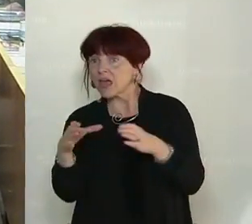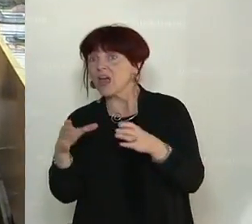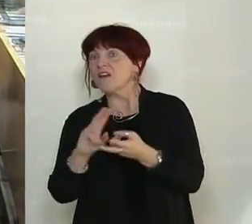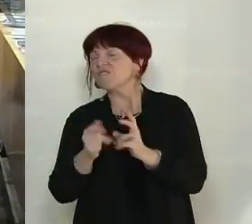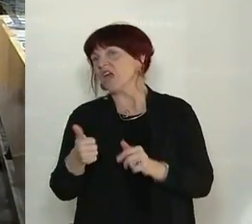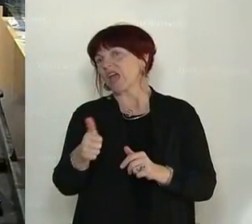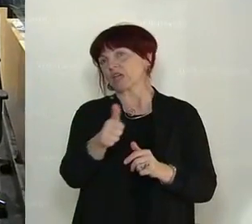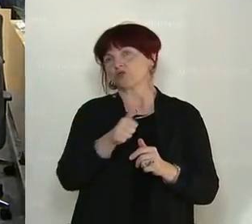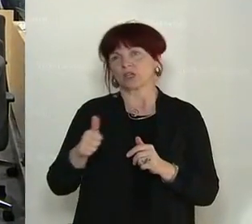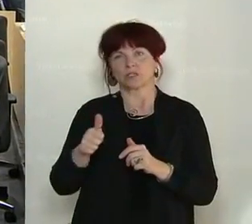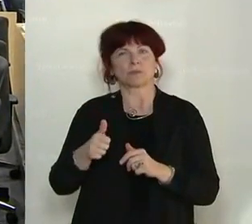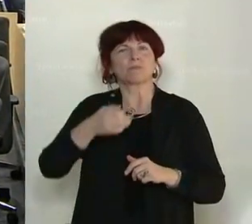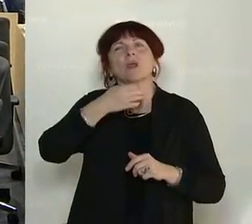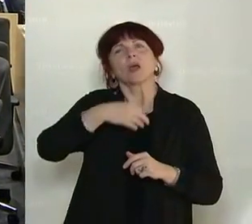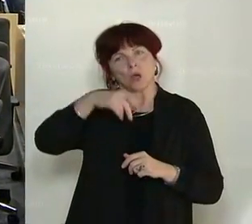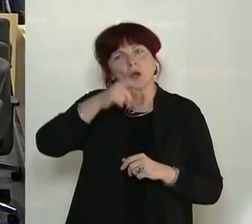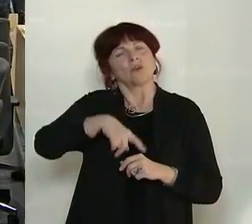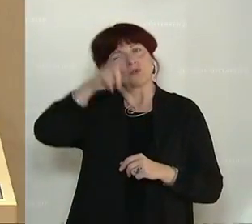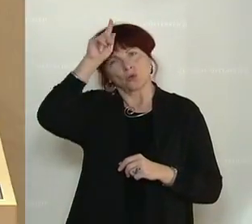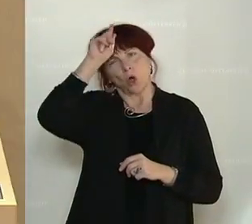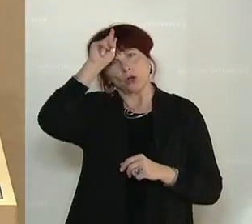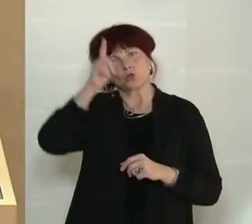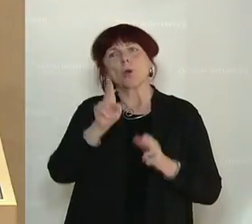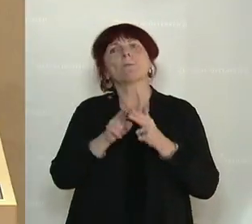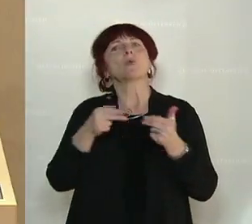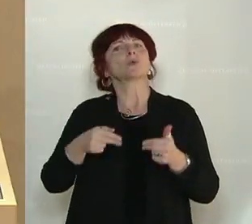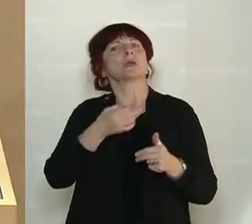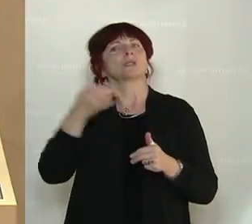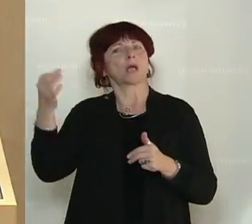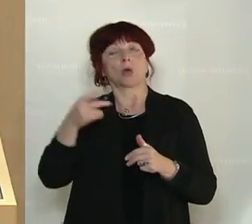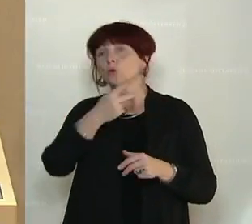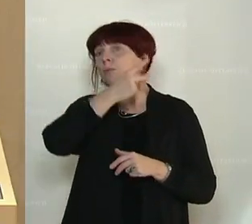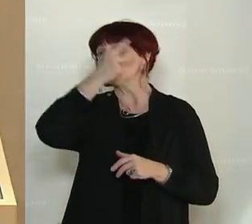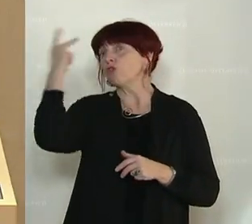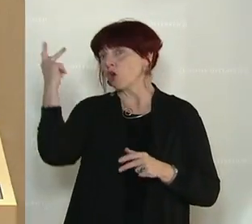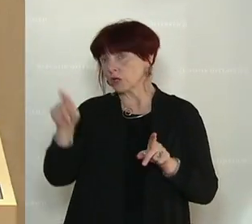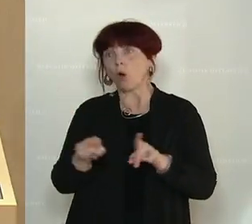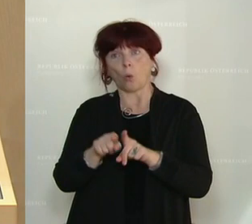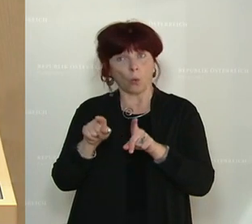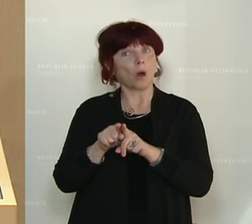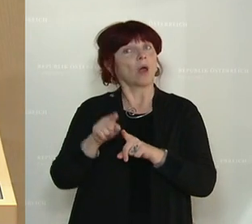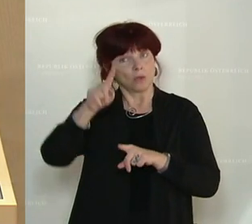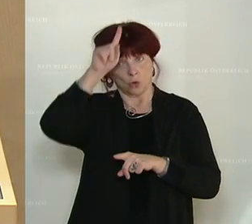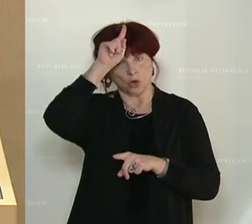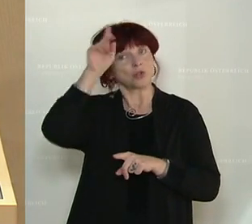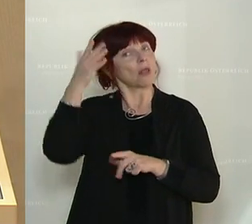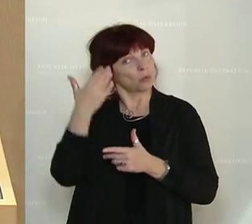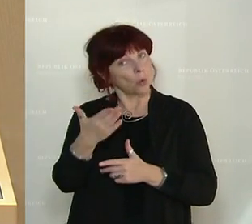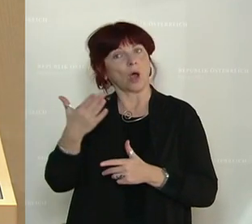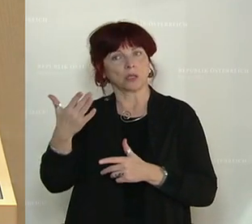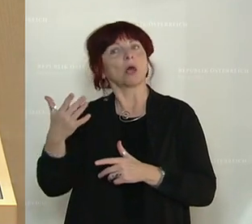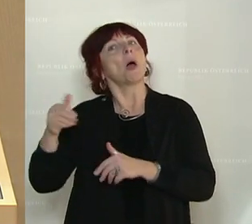Während der Deutsche Bundestag und die Bevölkerung in Deutschland von Ihrem Innenminister hier konkrete Antworten auf Anfragen bekommt,